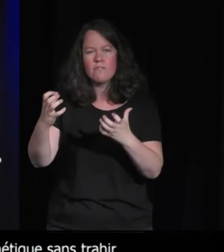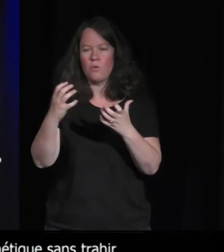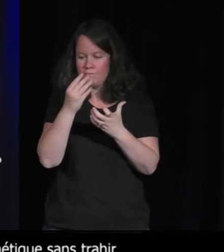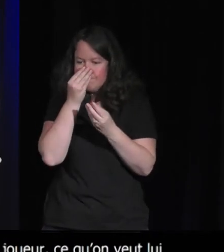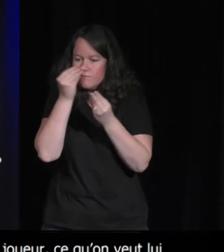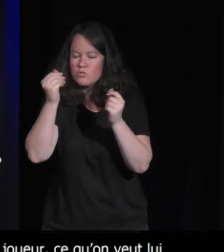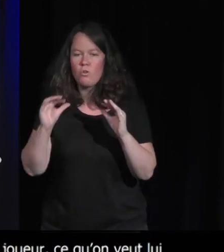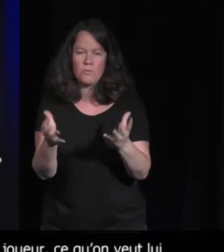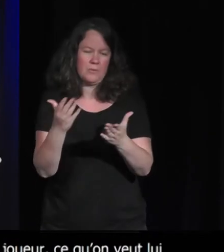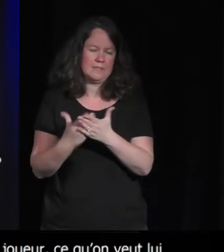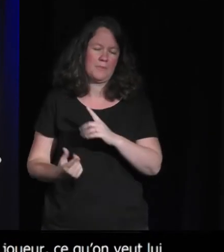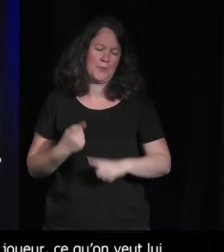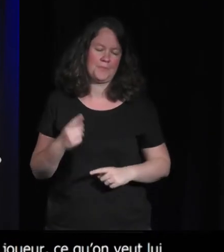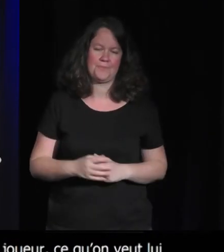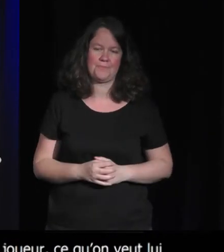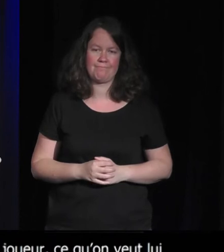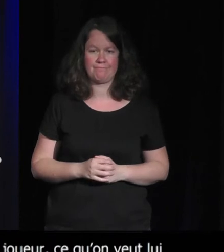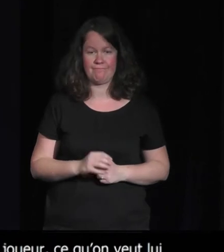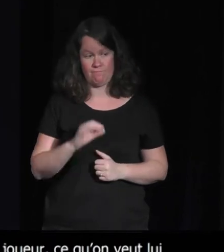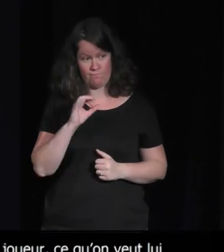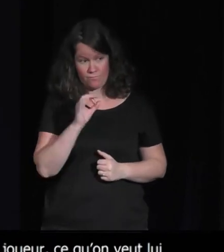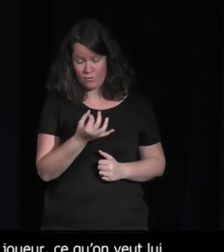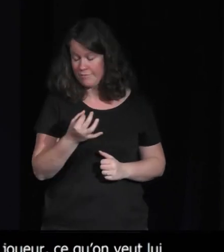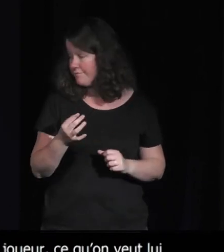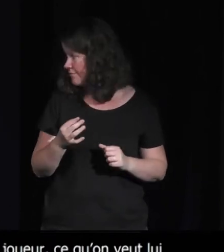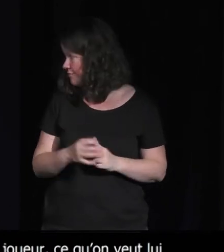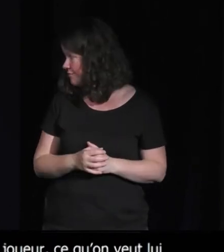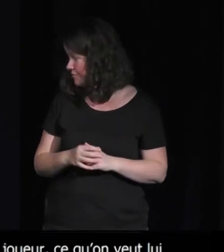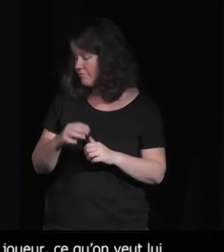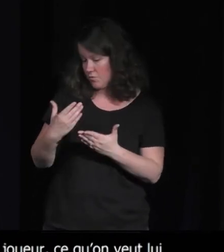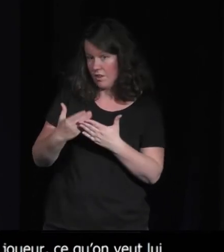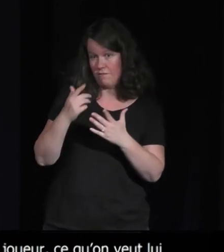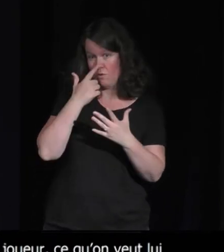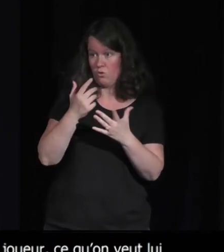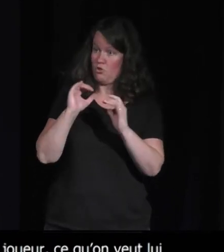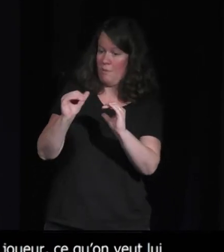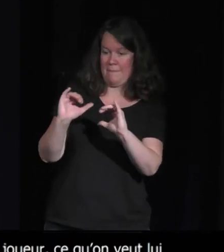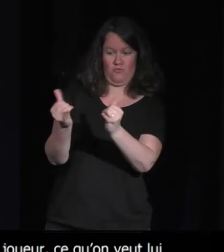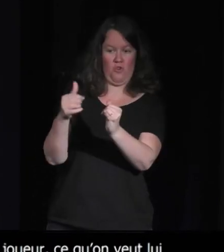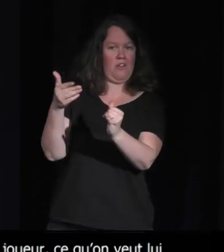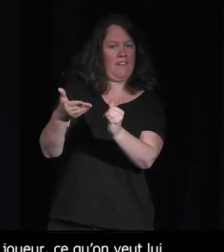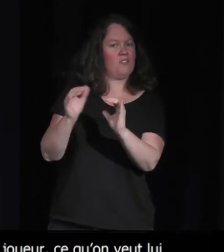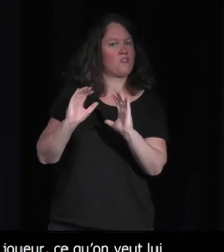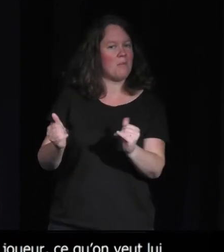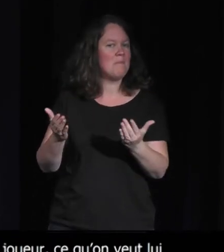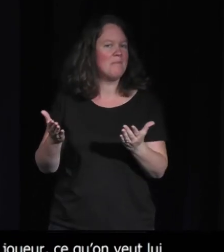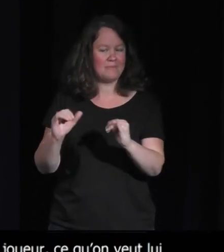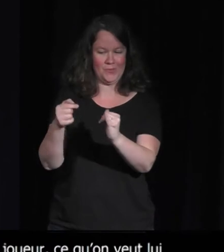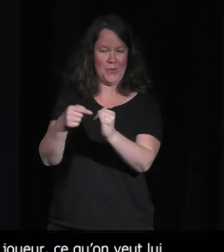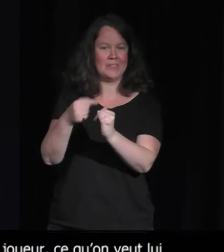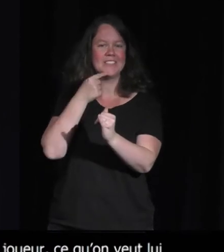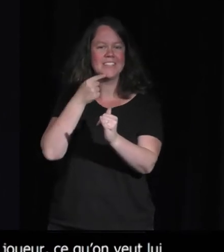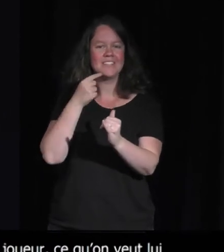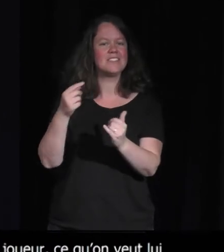Et puis, c'est ce que tu dis aussi, c'est qu'il faut en faire un jeu, c'est-à-dire qu'il faut en faire quelque chose où ces